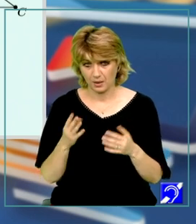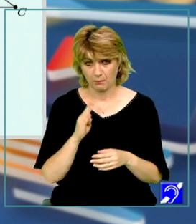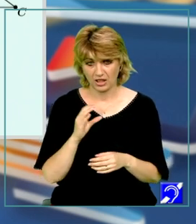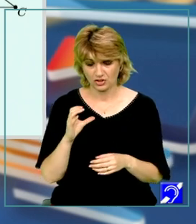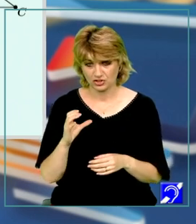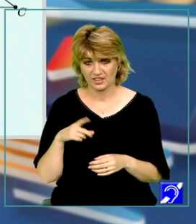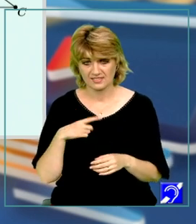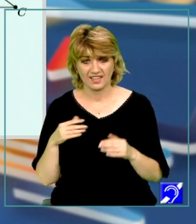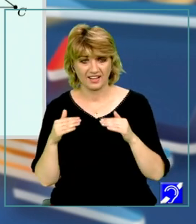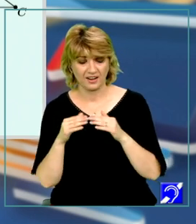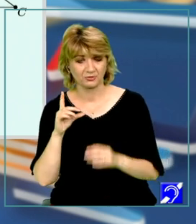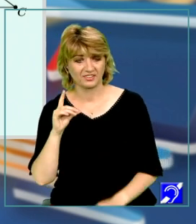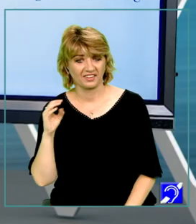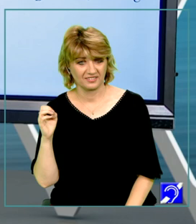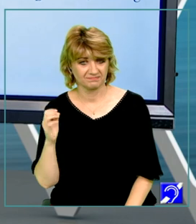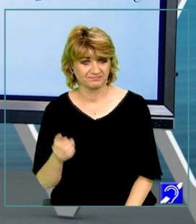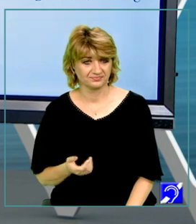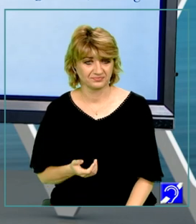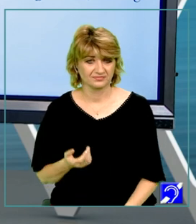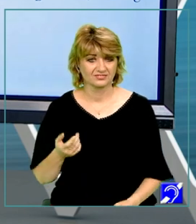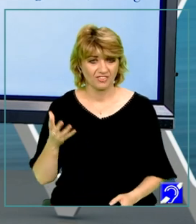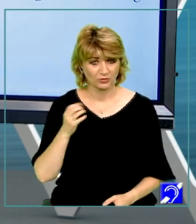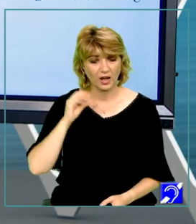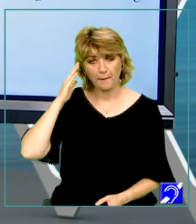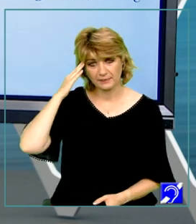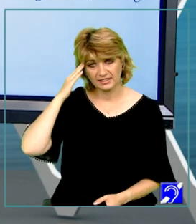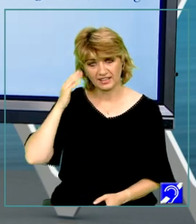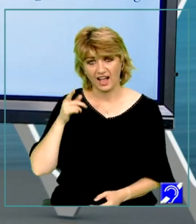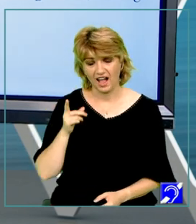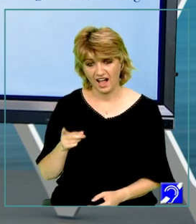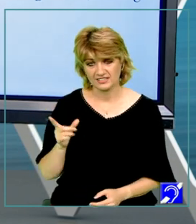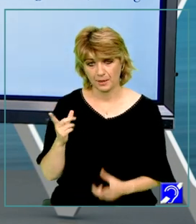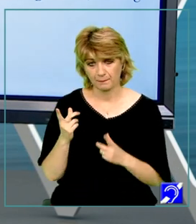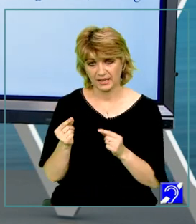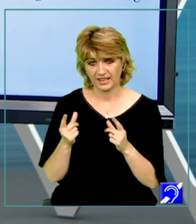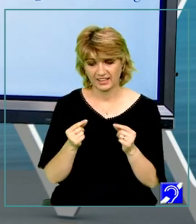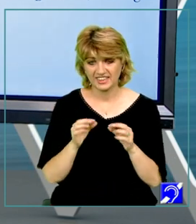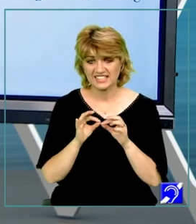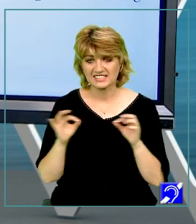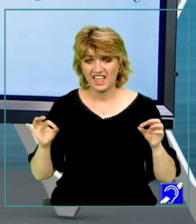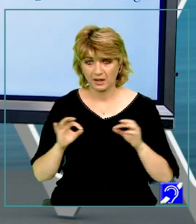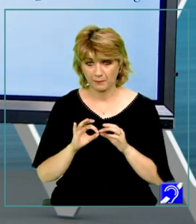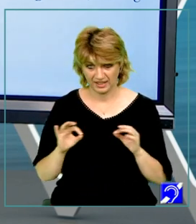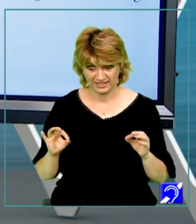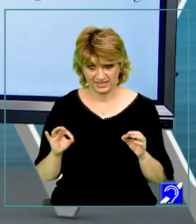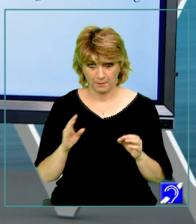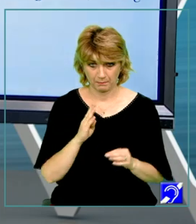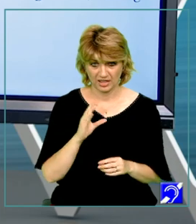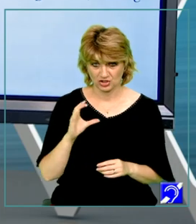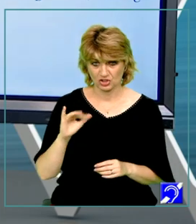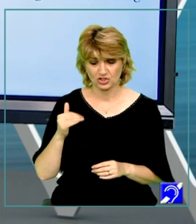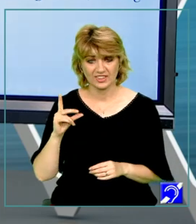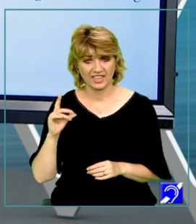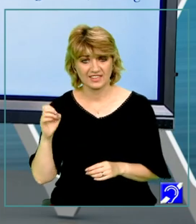C este congruent cu D, E. Vă reamintesc că o astfel de pereche de segmente, B, C și D,